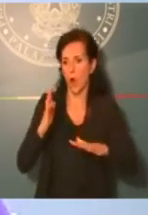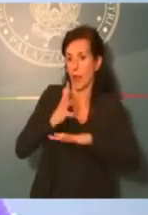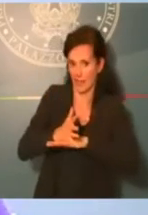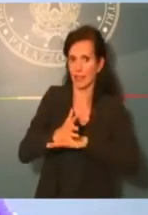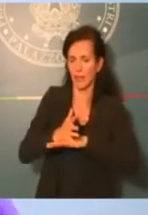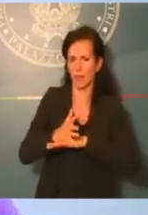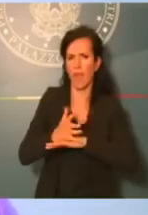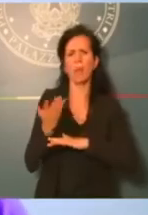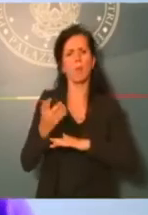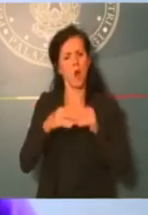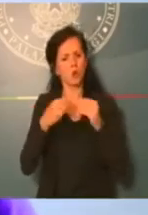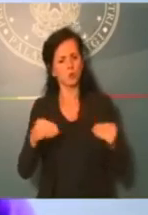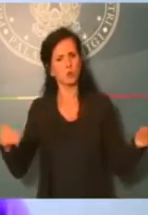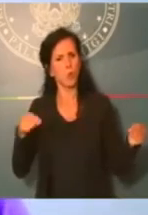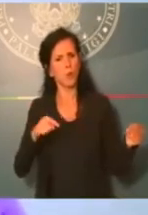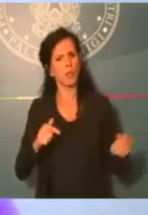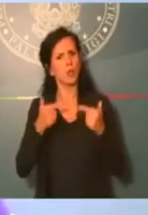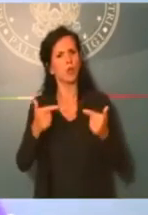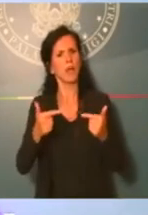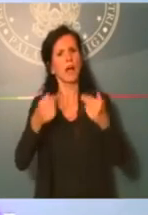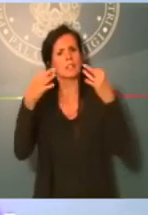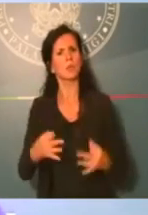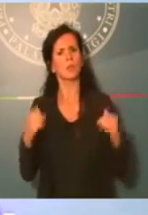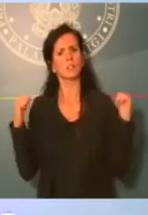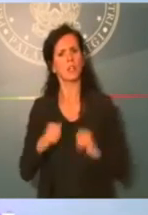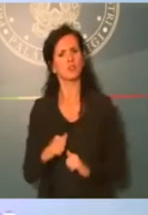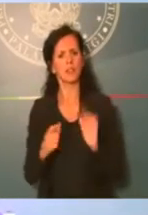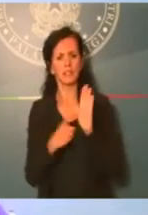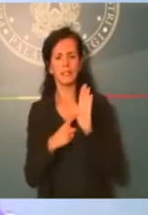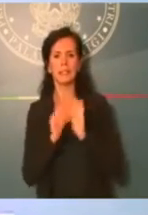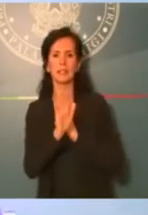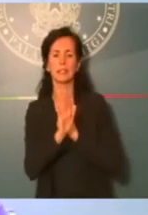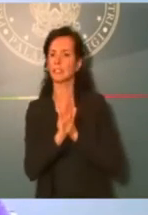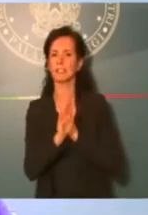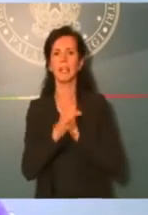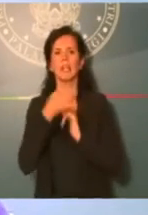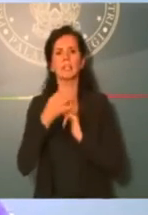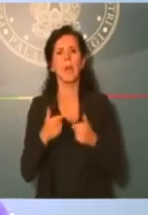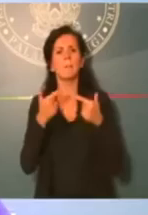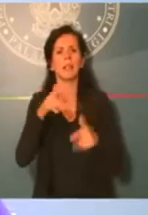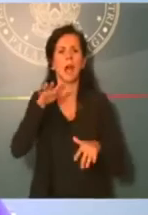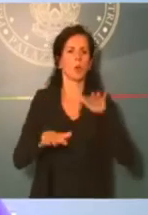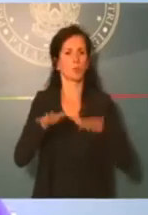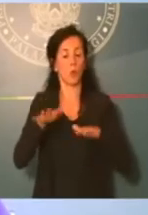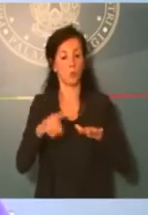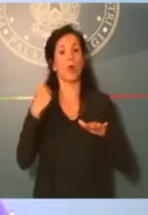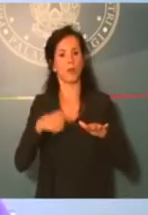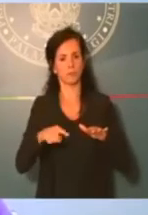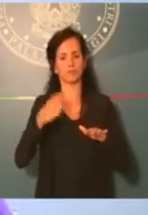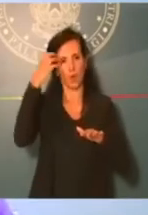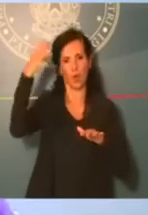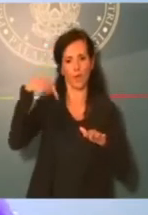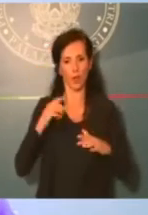che mette in sicurezza i cittadini sul fronte dei propri diritti, c'è un'incertezza, ecco che su questo siamo intervenuti stabilendo che l